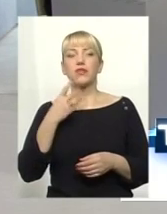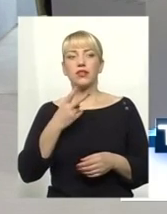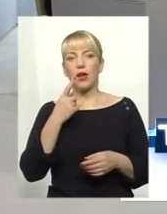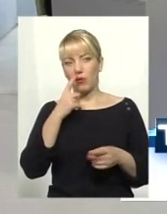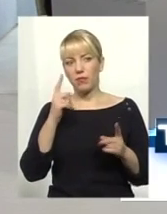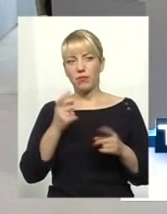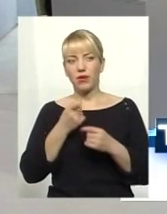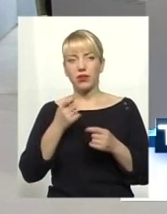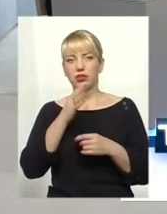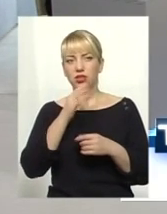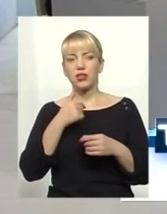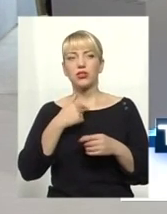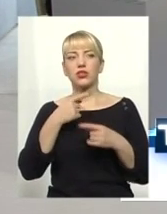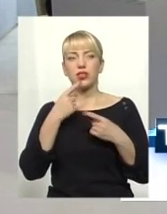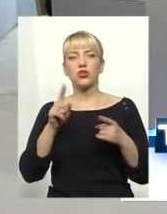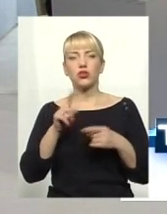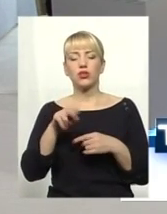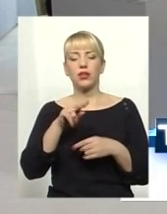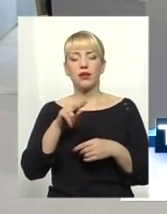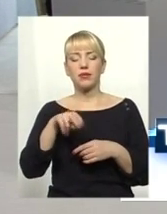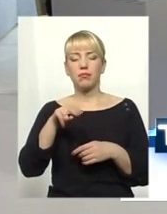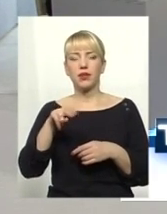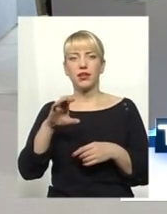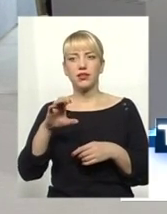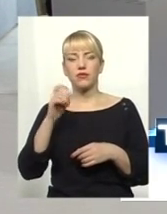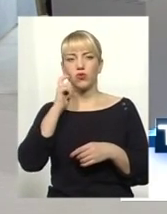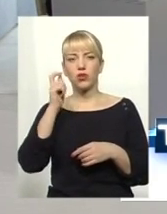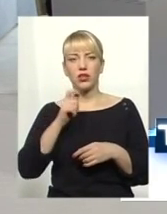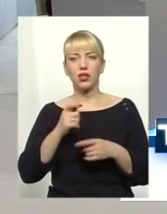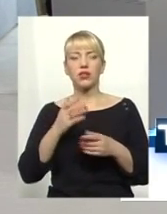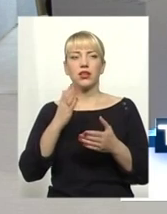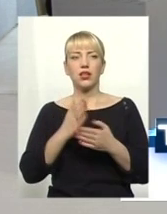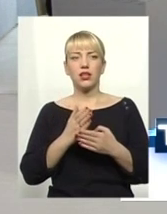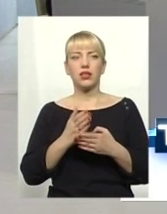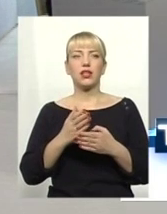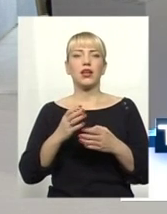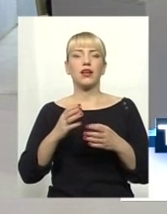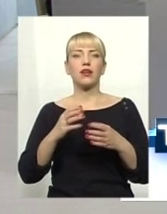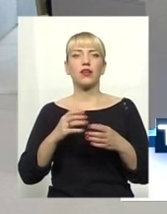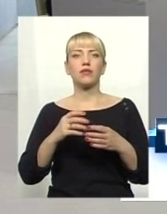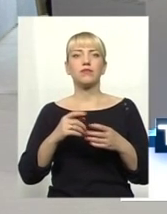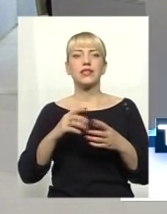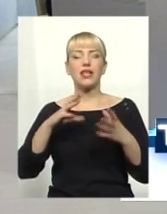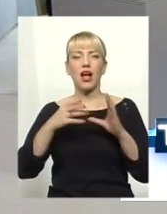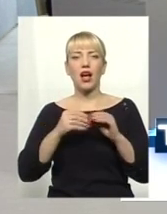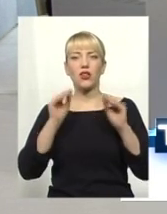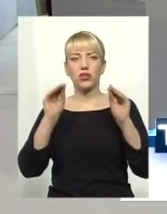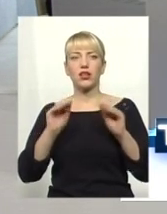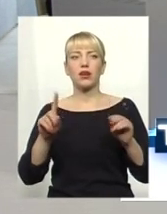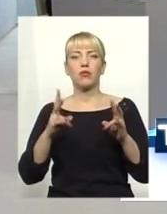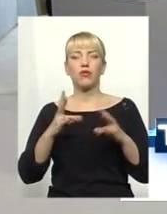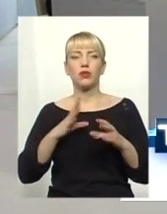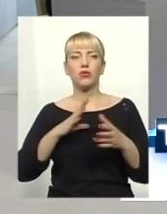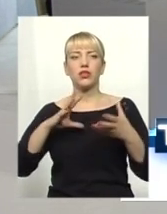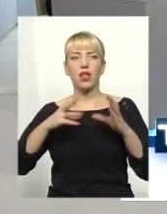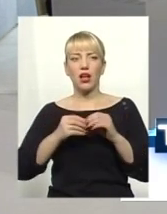зазначу, що дійсно в ДФС і в Україні існує концепція загального декларування, яка має бути прийнята. А